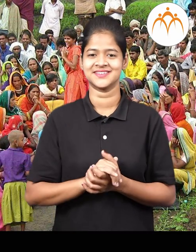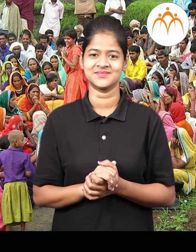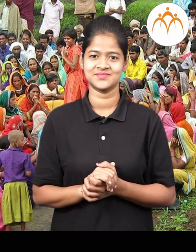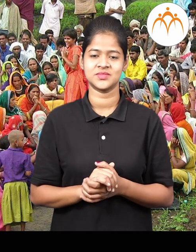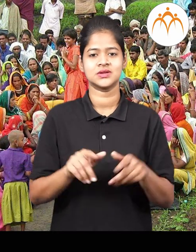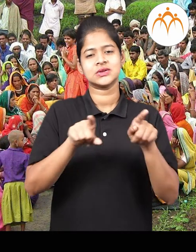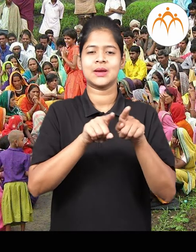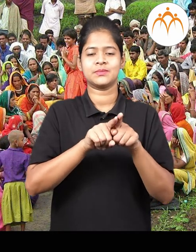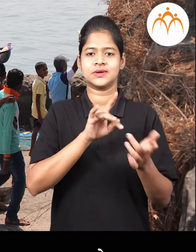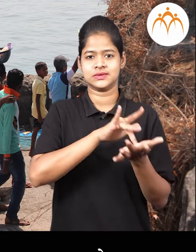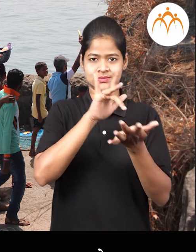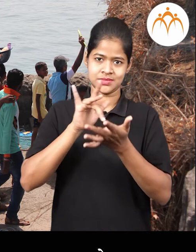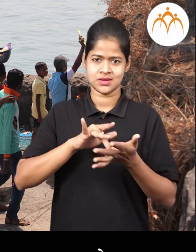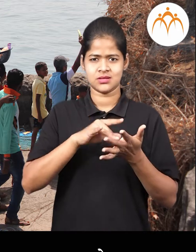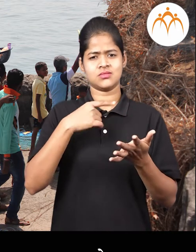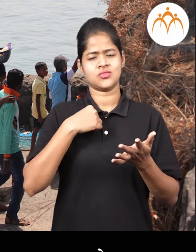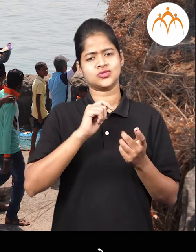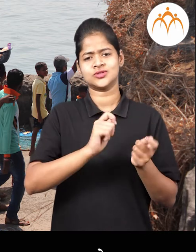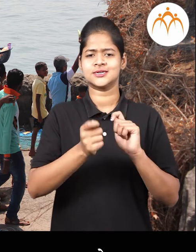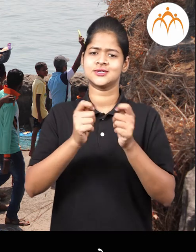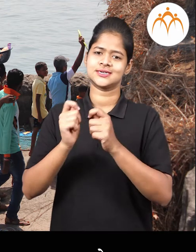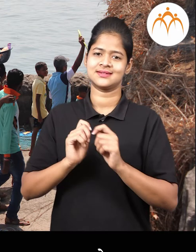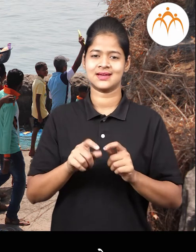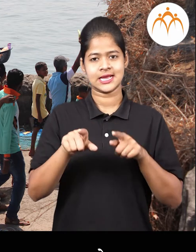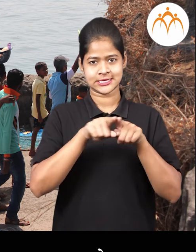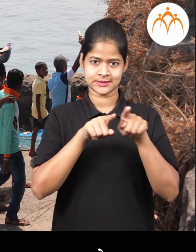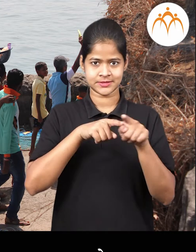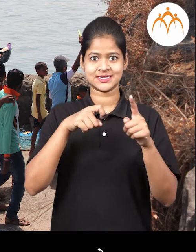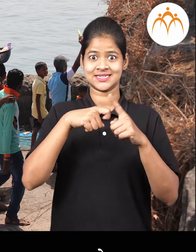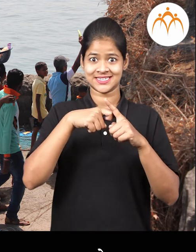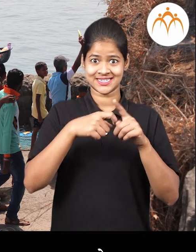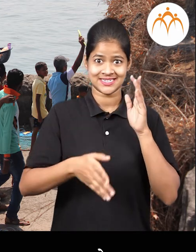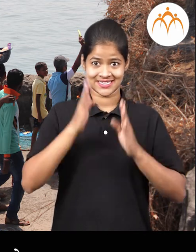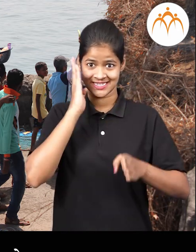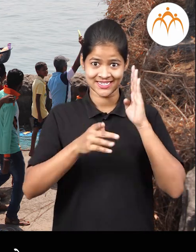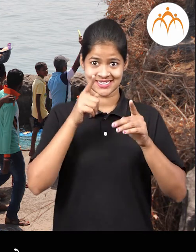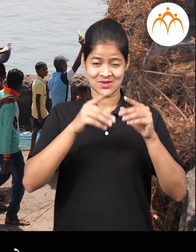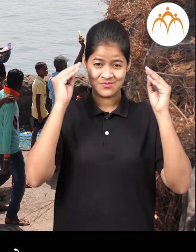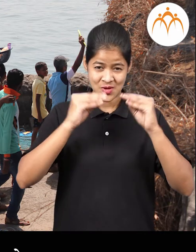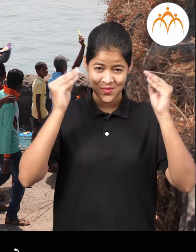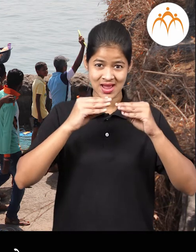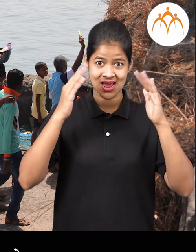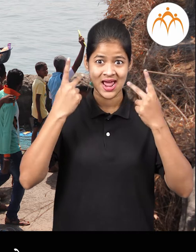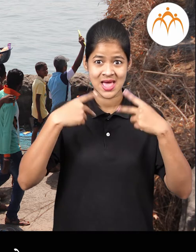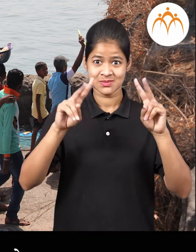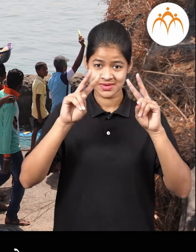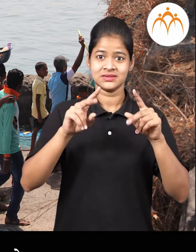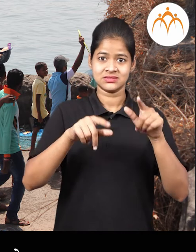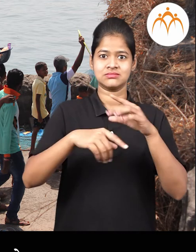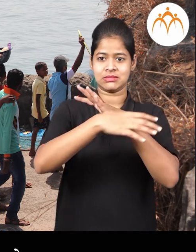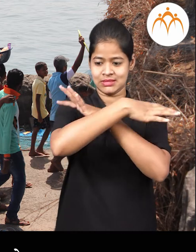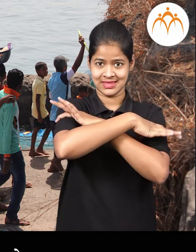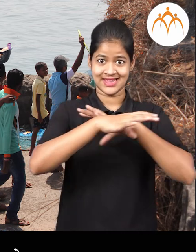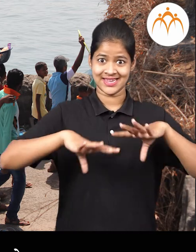कपड़े बदलतात, उदाहरनार्थ कोकणात खूप पाउस असल्या मुळे ते थिल्लोक आखुड व